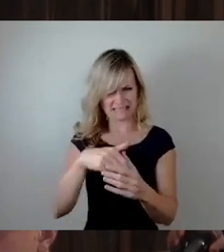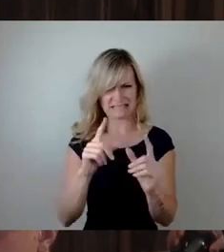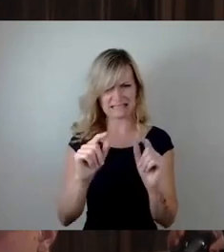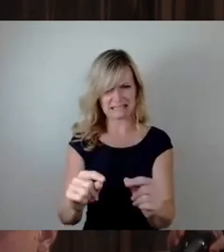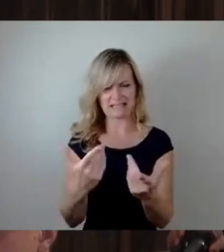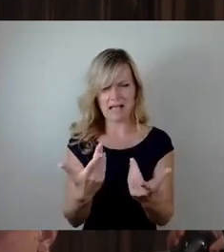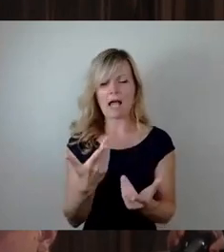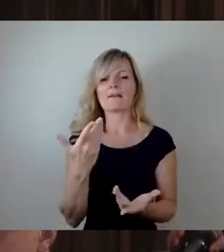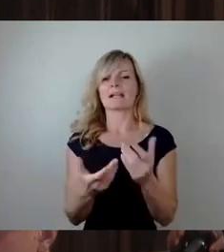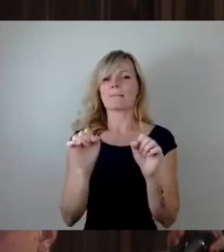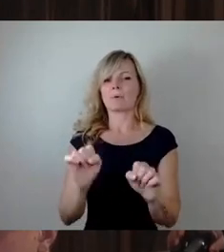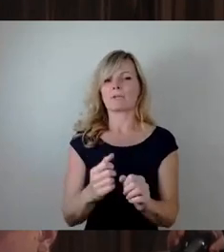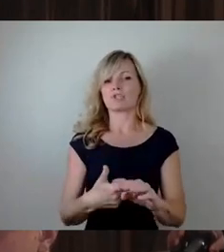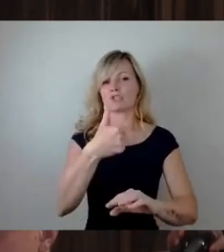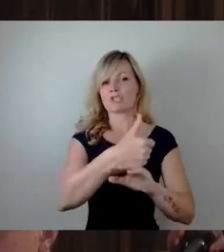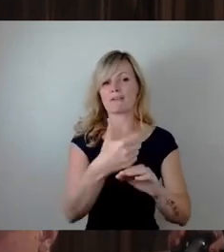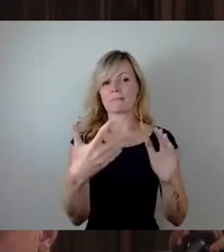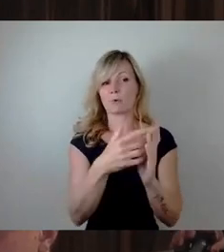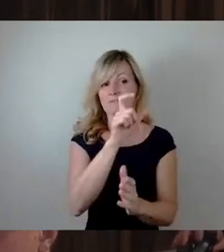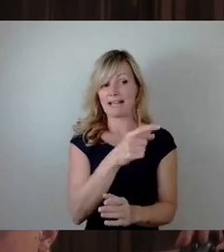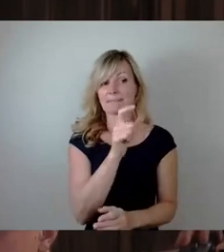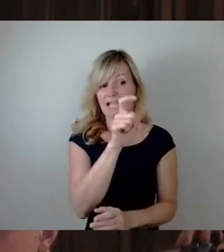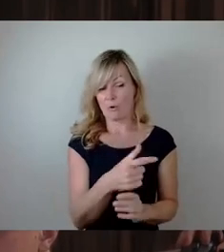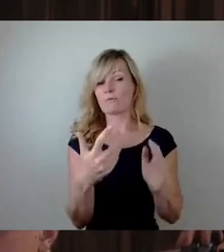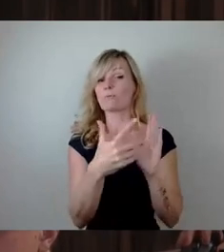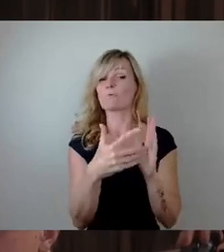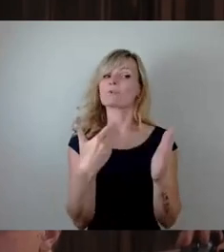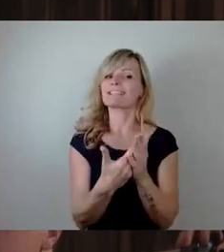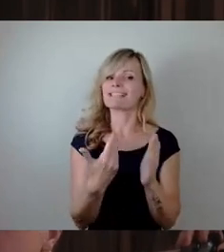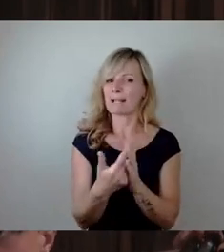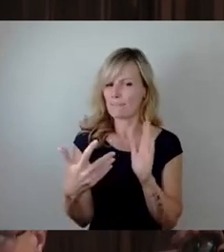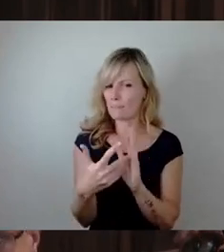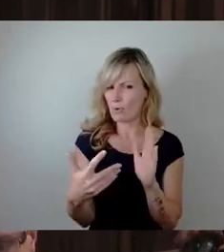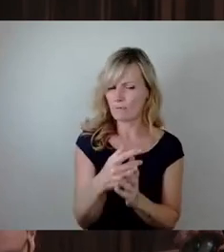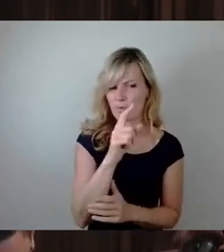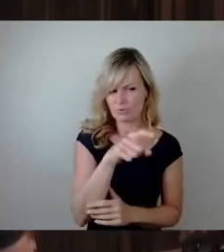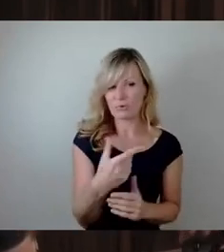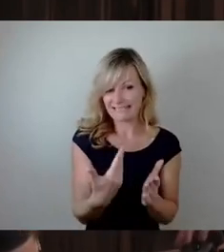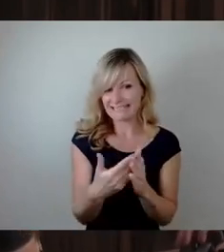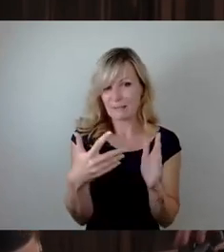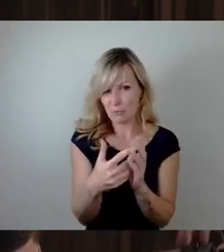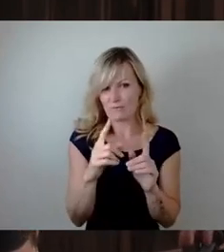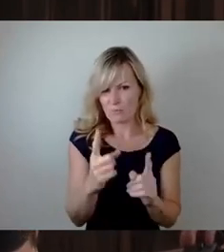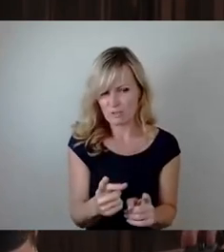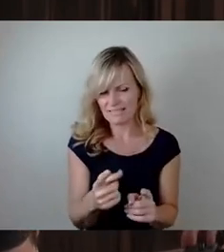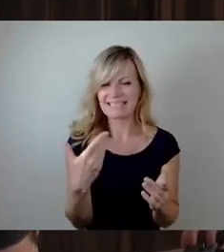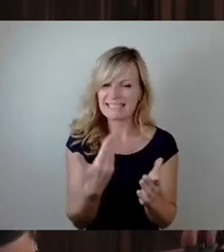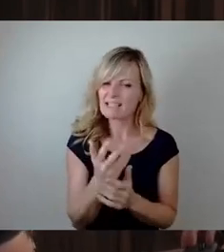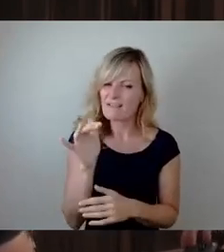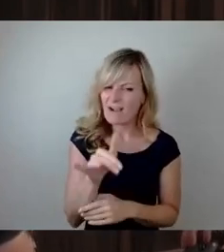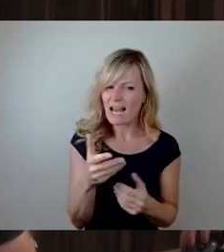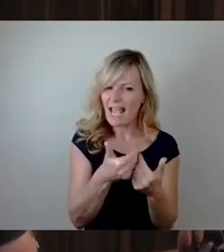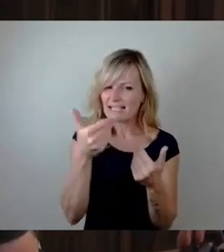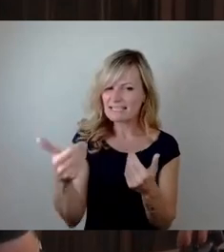der Chef der Prüfer der geprüft ist und damit die Prüfung an sich zu prüfen sei. Wollen Sie für diesen Fall externe